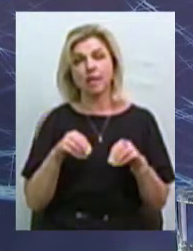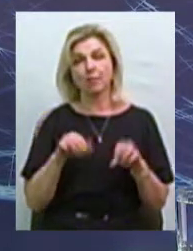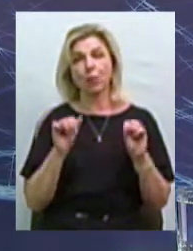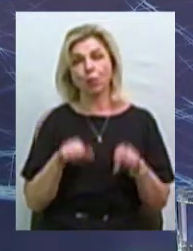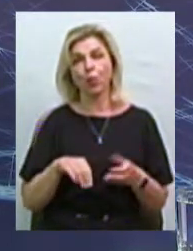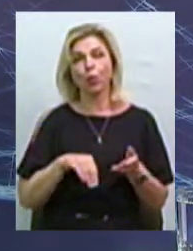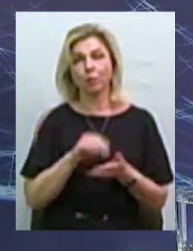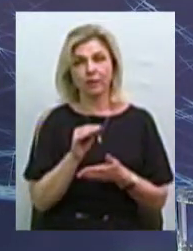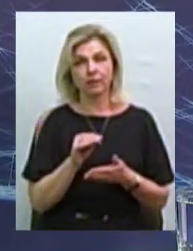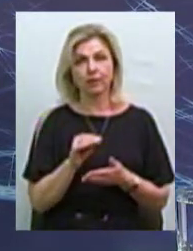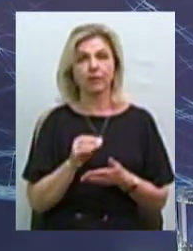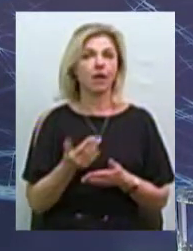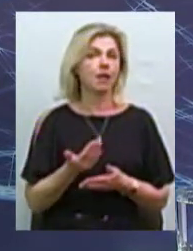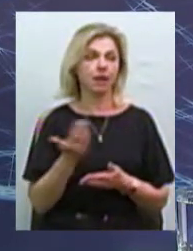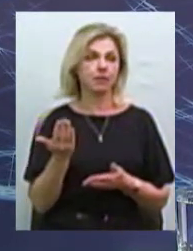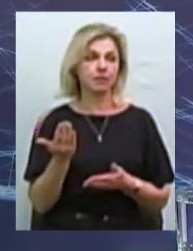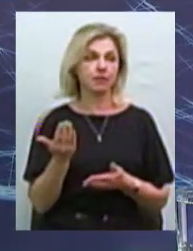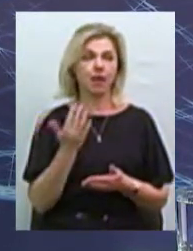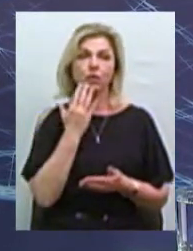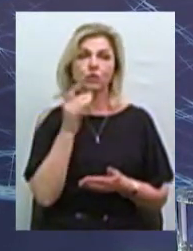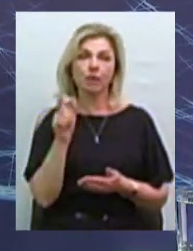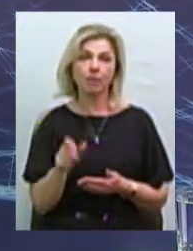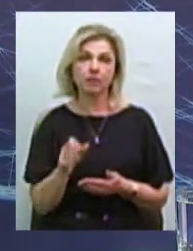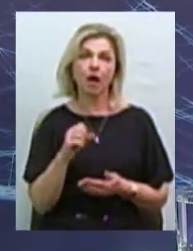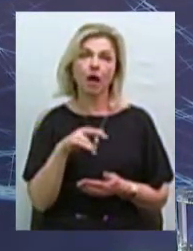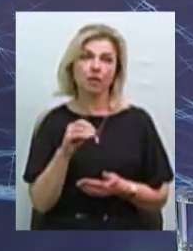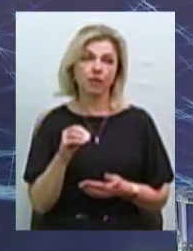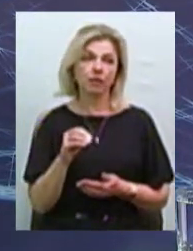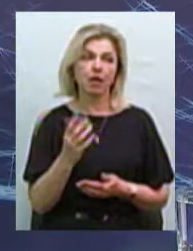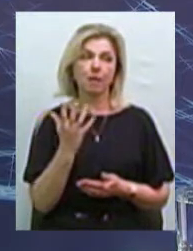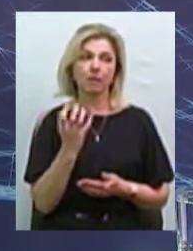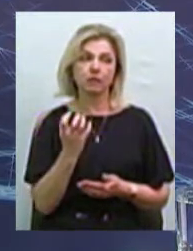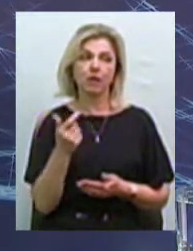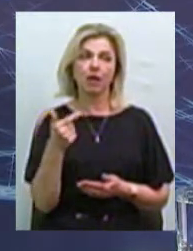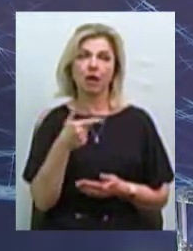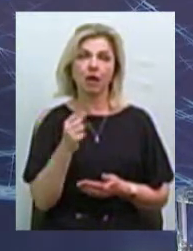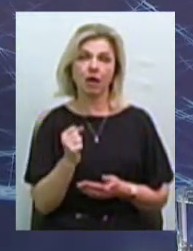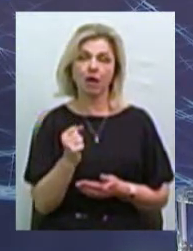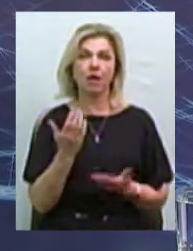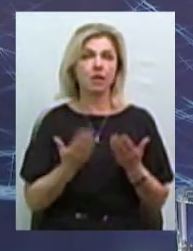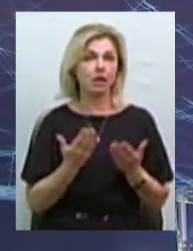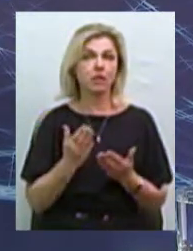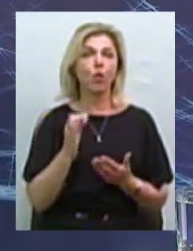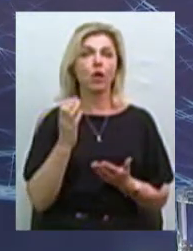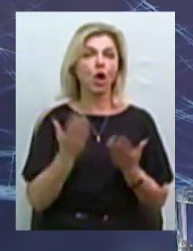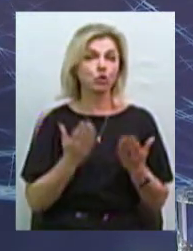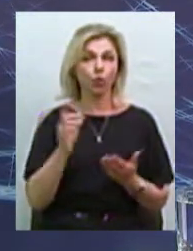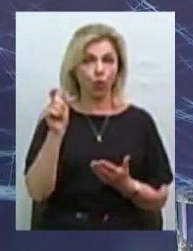купити якийсь іноземець. Але 500 гектар, якщо він є